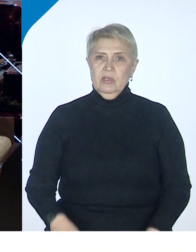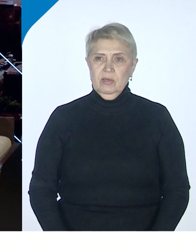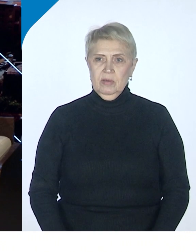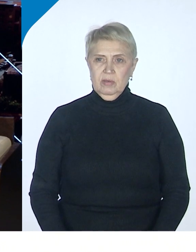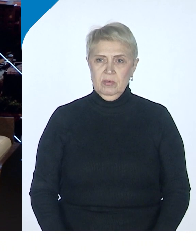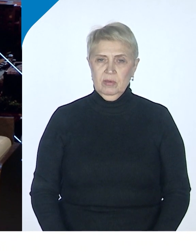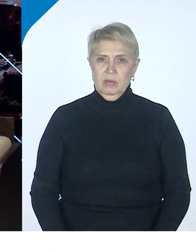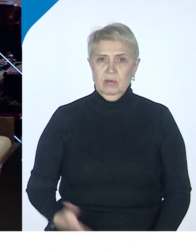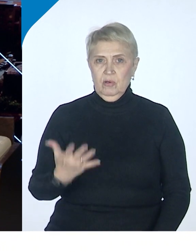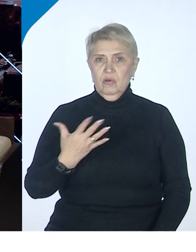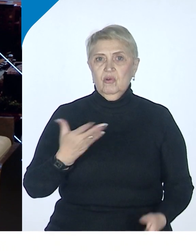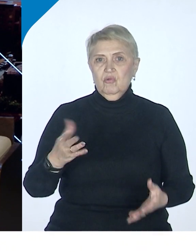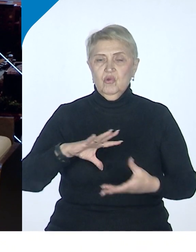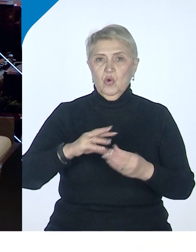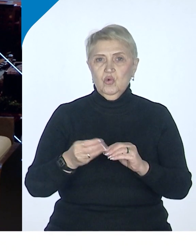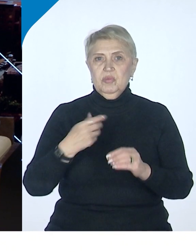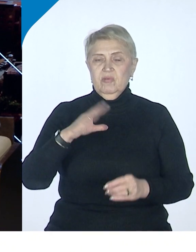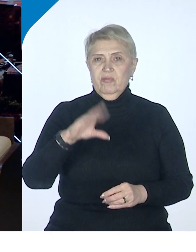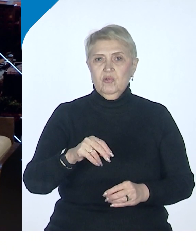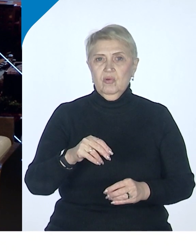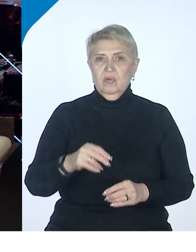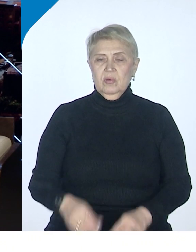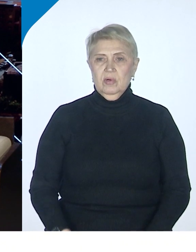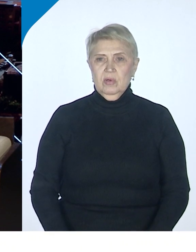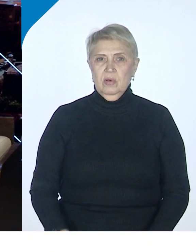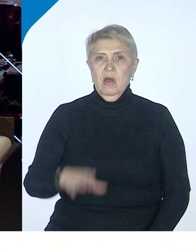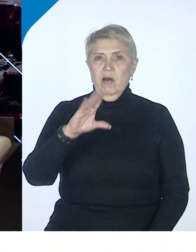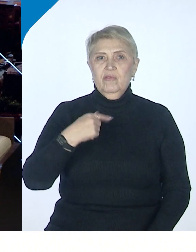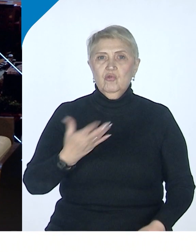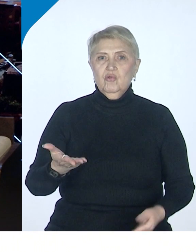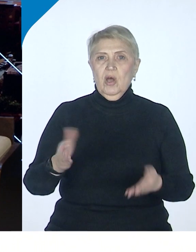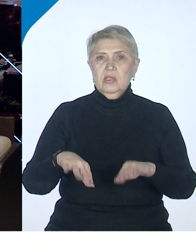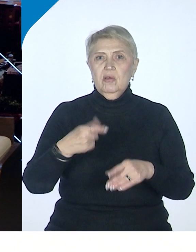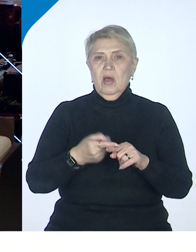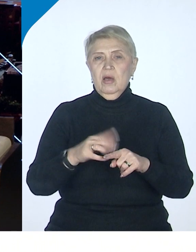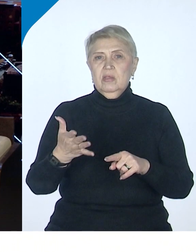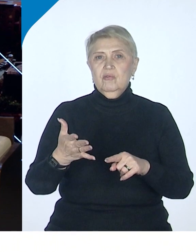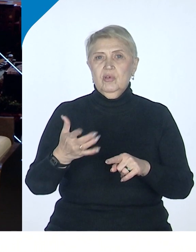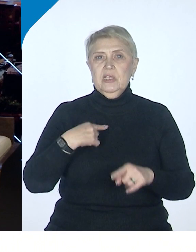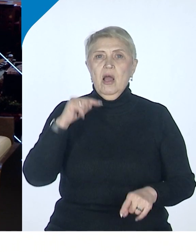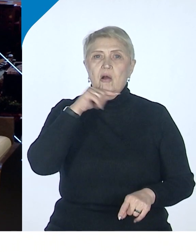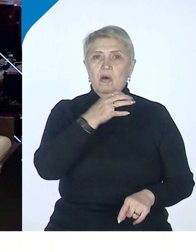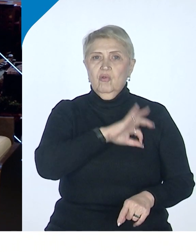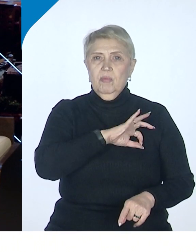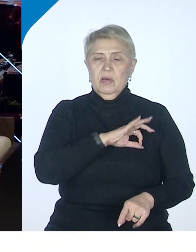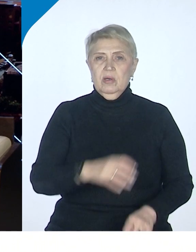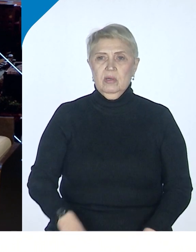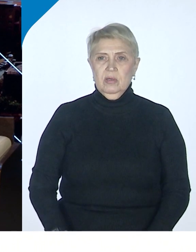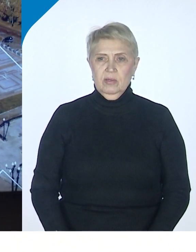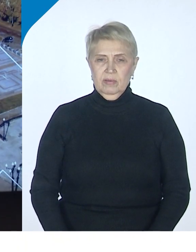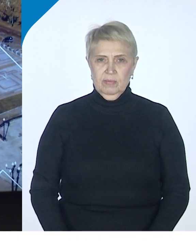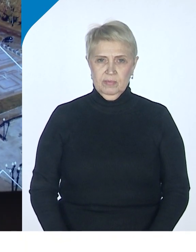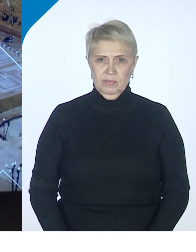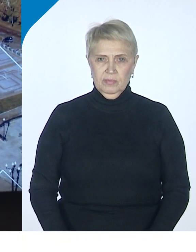Ну и, собственно, все. Все остальное это очаговая очаговая экономика, в значительной степени ресурсная экономика.